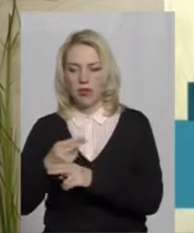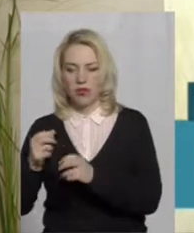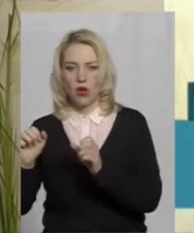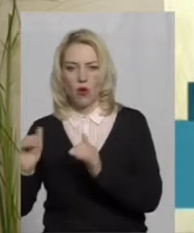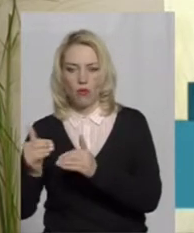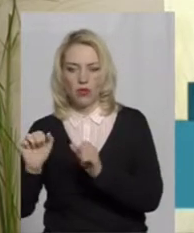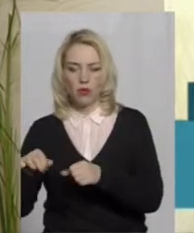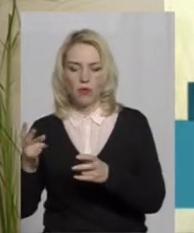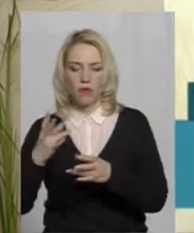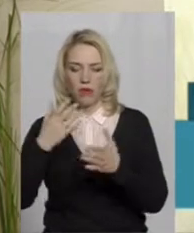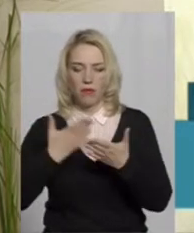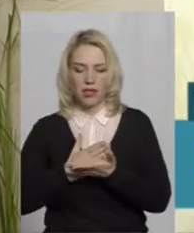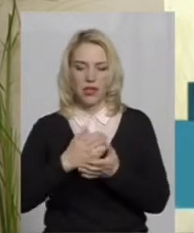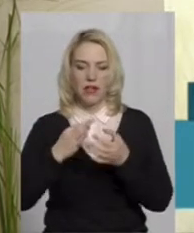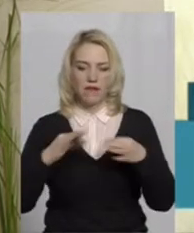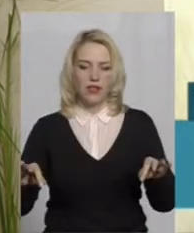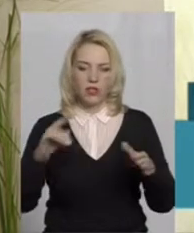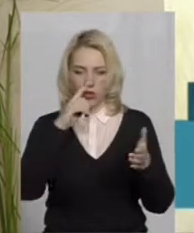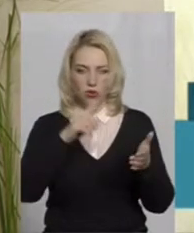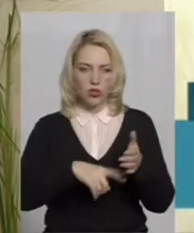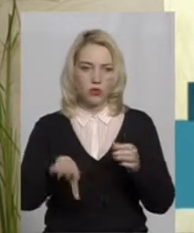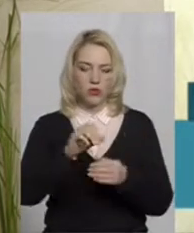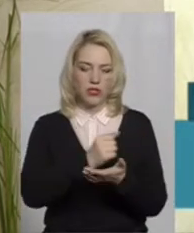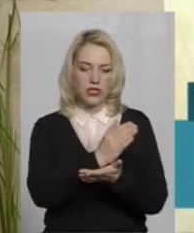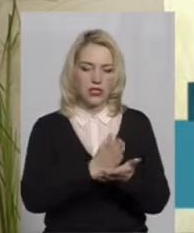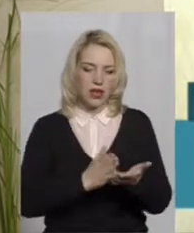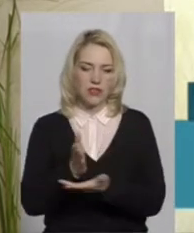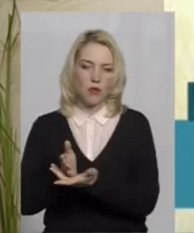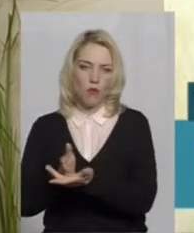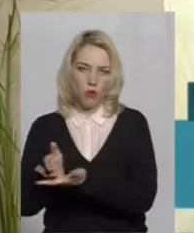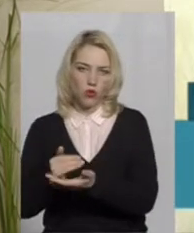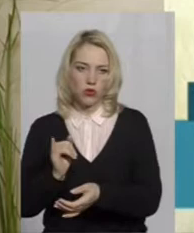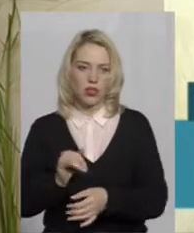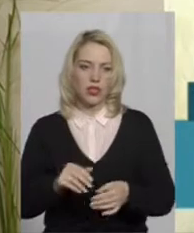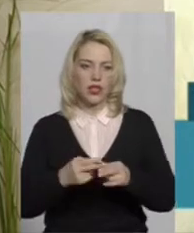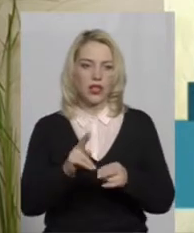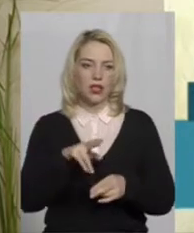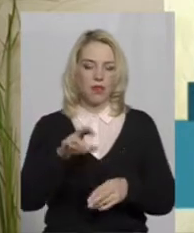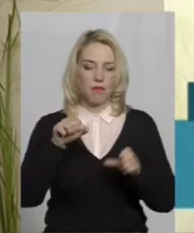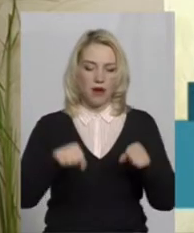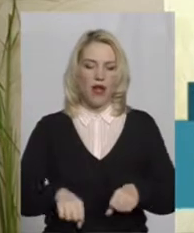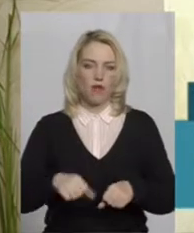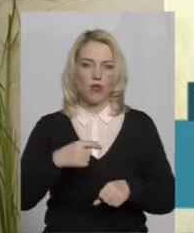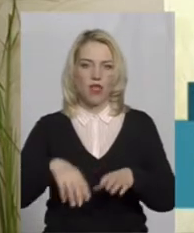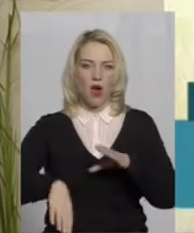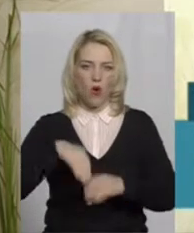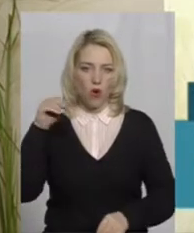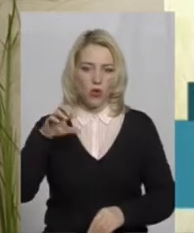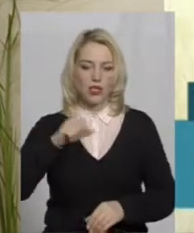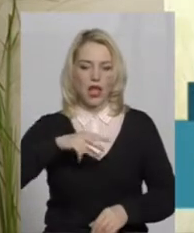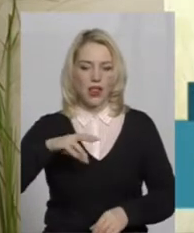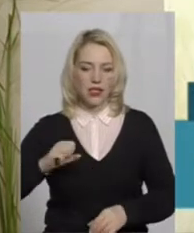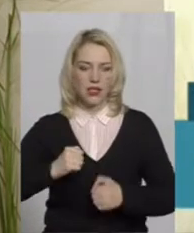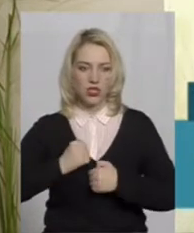повинна мати вільний досвід до всіх сервісів, послуг, в тому числі і до права на голос. Але, на жаль,